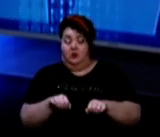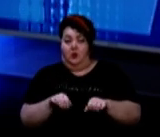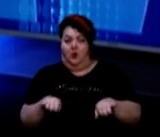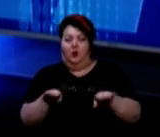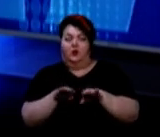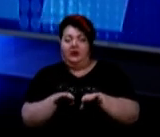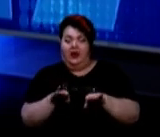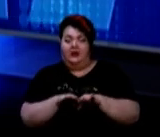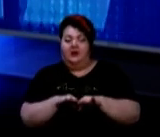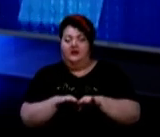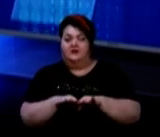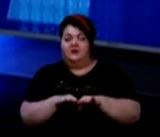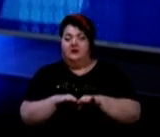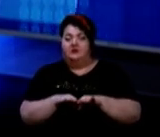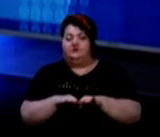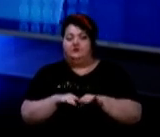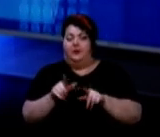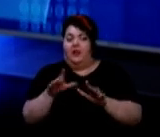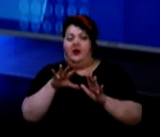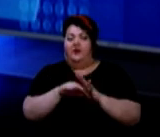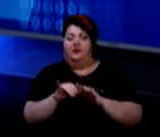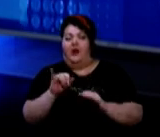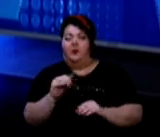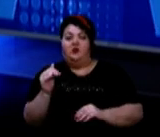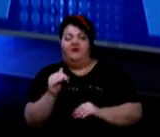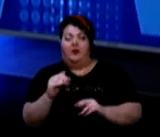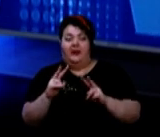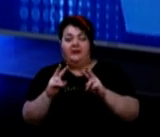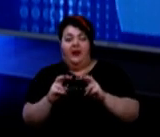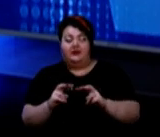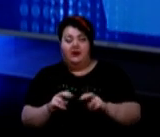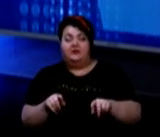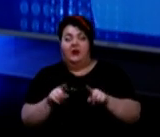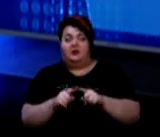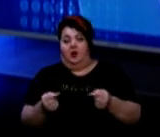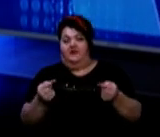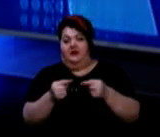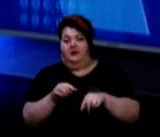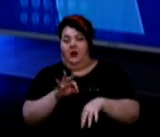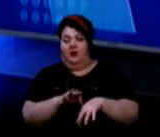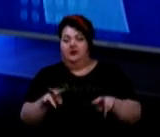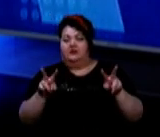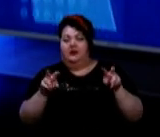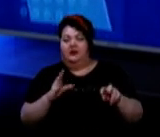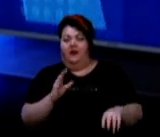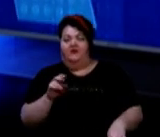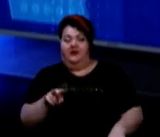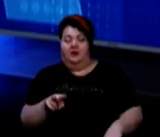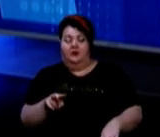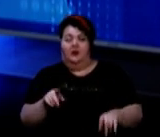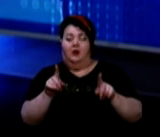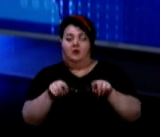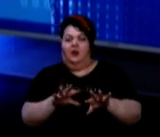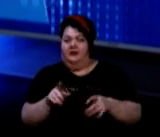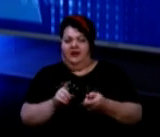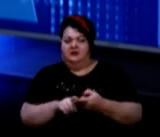інструментальним методом, до яких відноситься імуноферментний аналіз, також виставляти діагноз ВІЛ-інфекція. Тобто не